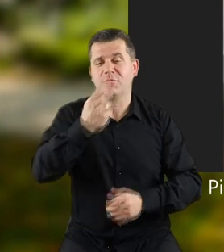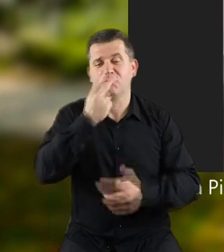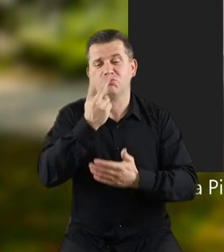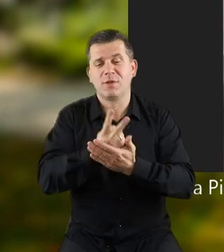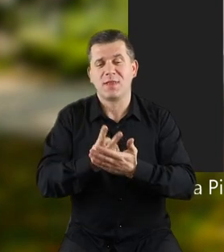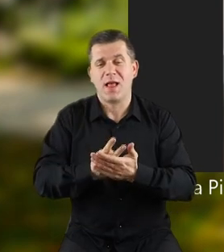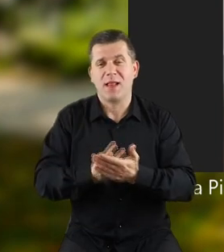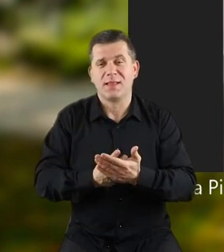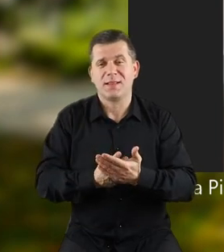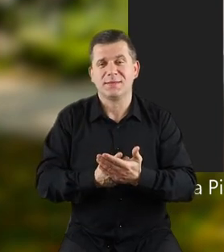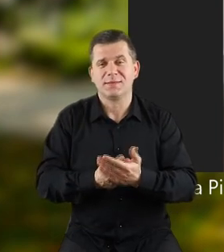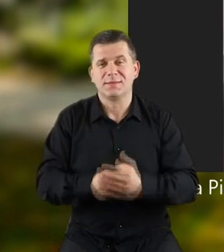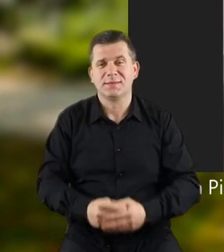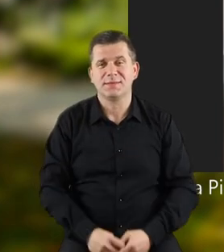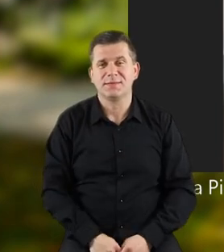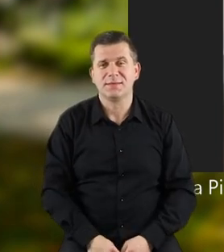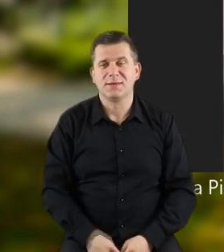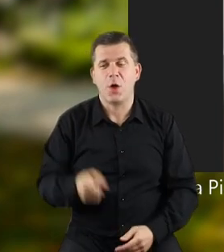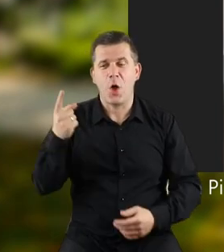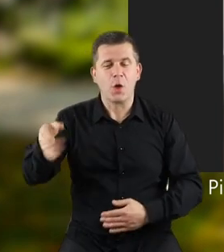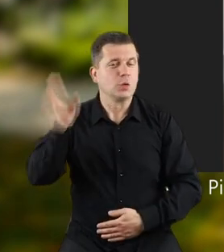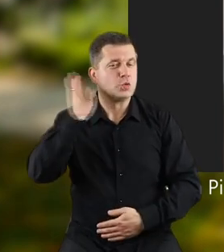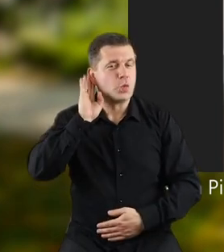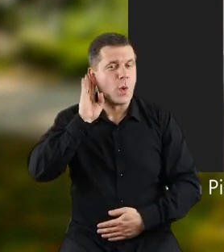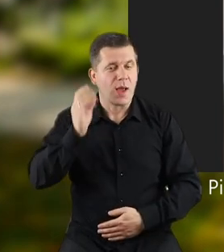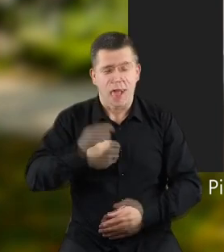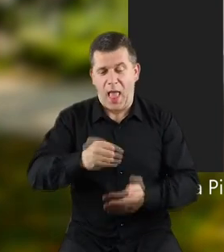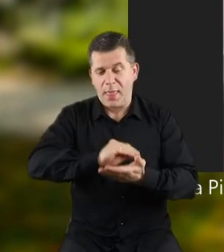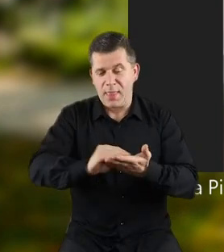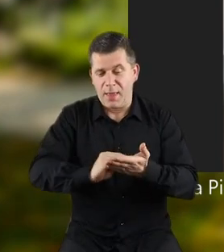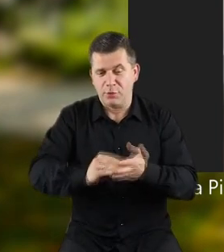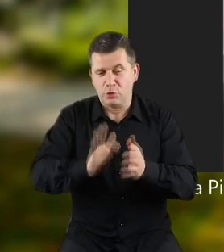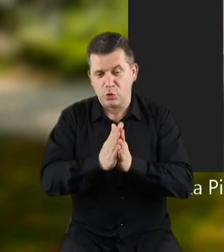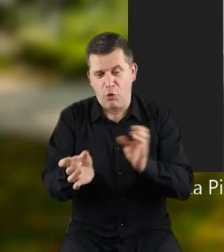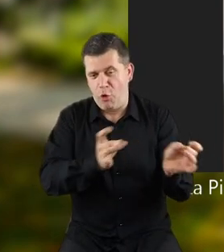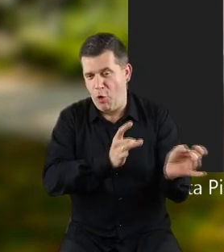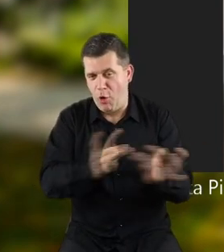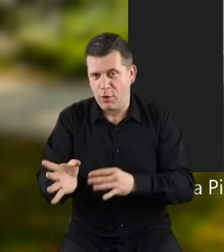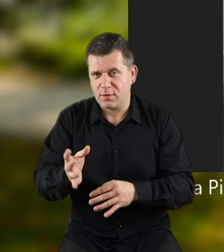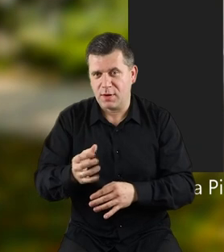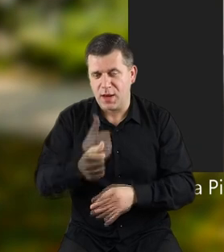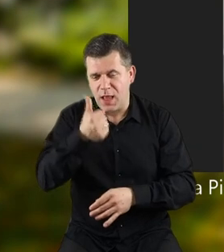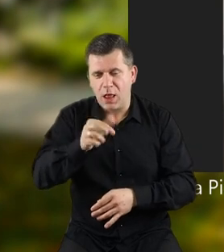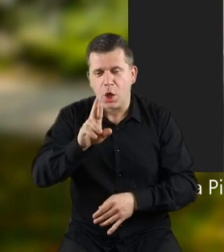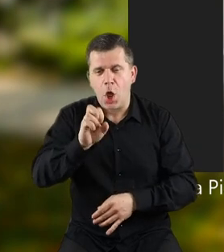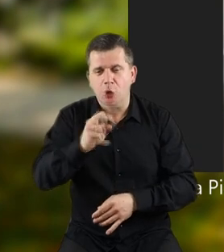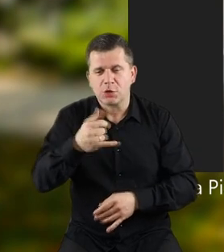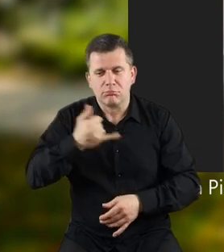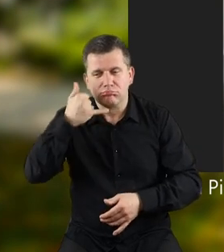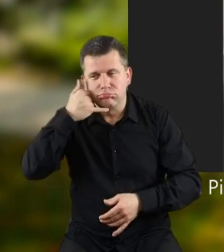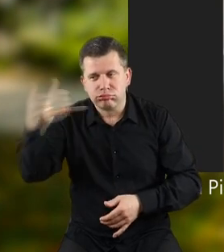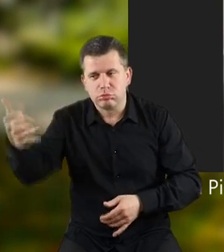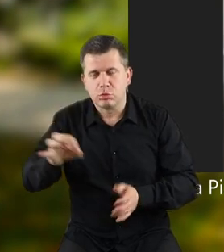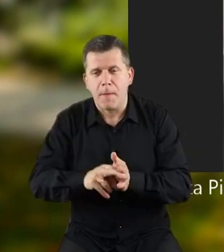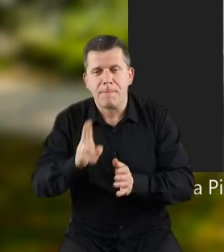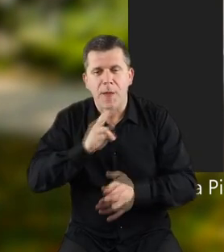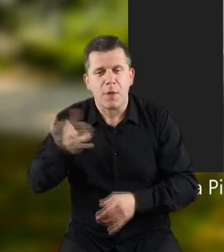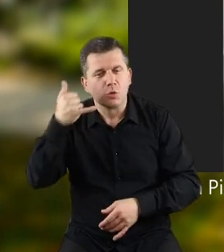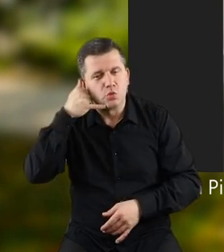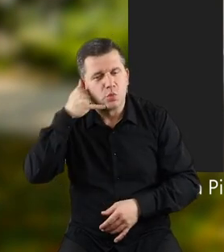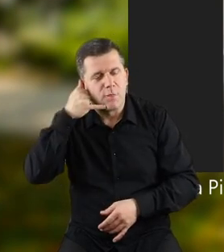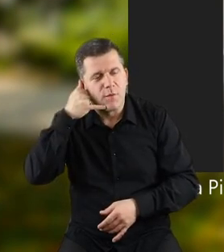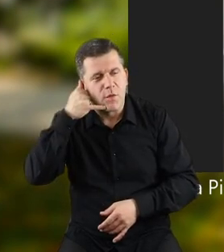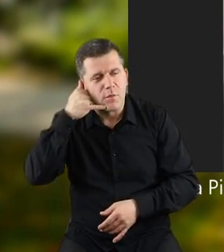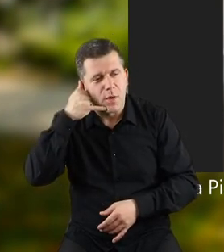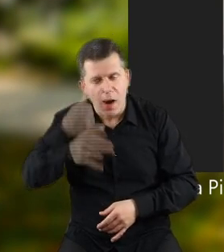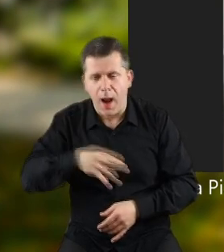czytelniczką, czyli jak, a właściwie słuchaczką, bo jak napiszę książkę, od razu rozdział, dzwonię do mamy i mama wysłuchuje